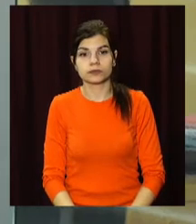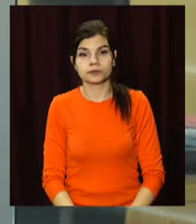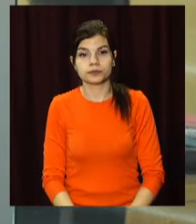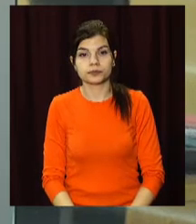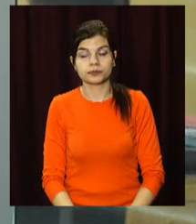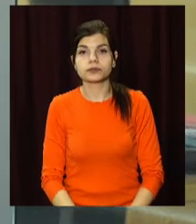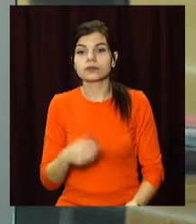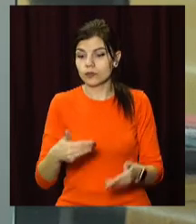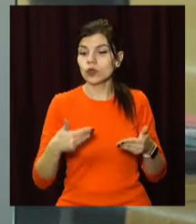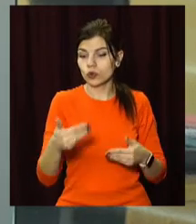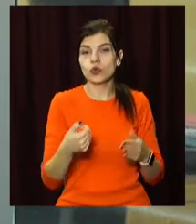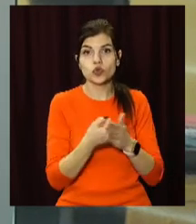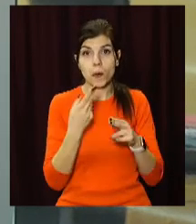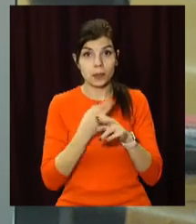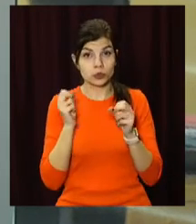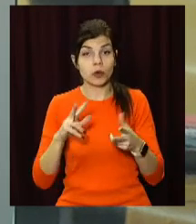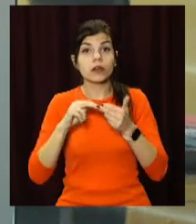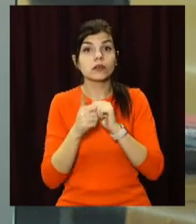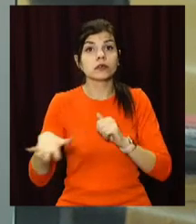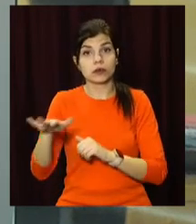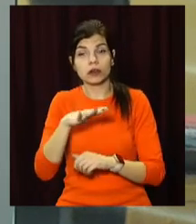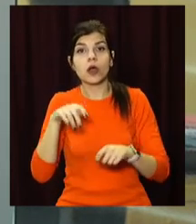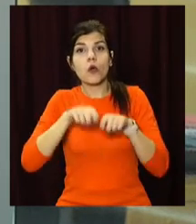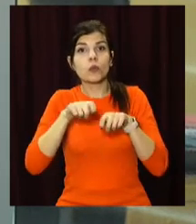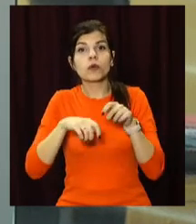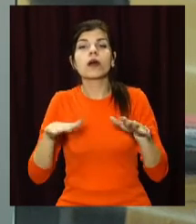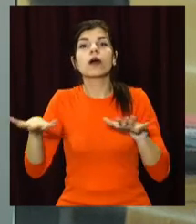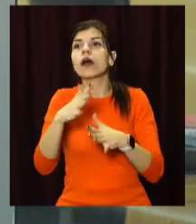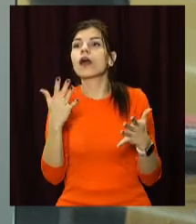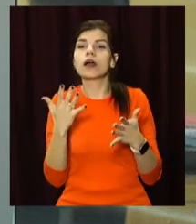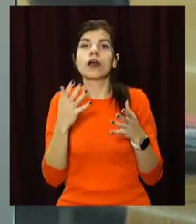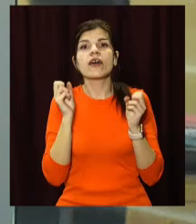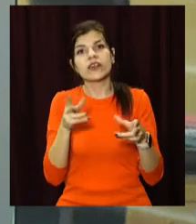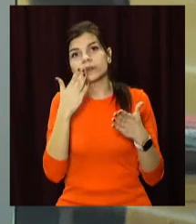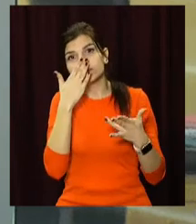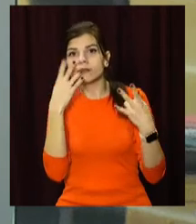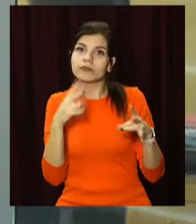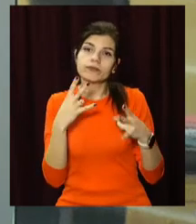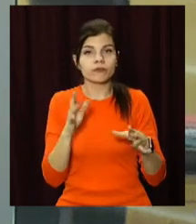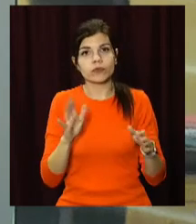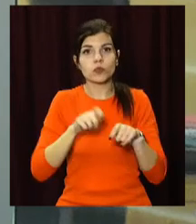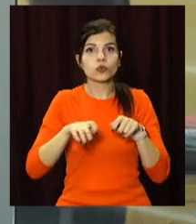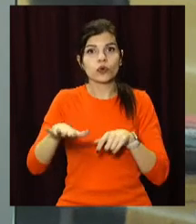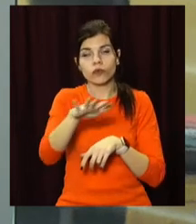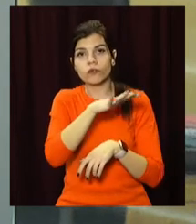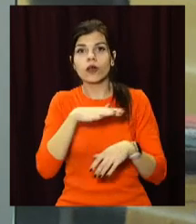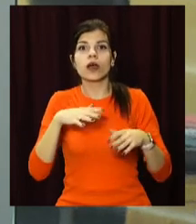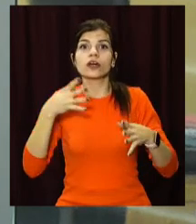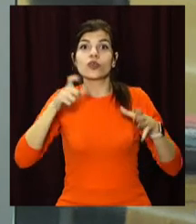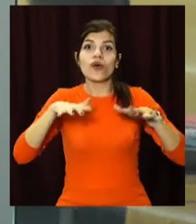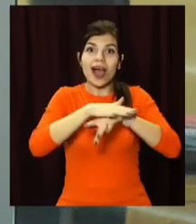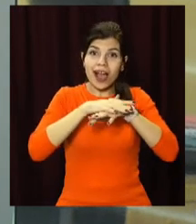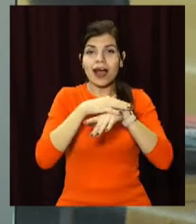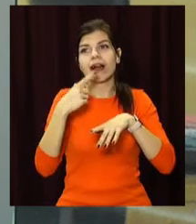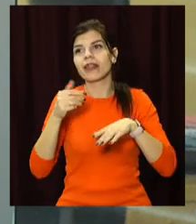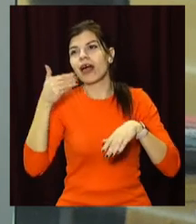Крок до безпеки. У Кам'янському вимірювали рівень радіологічного випромінювання в людних місцях та у приватних помешканях. За